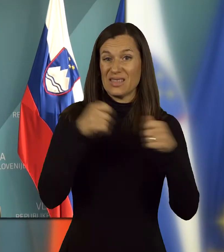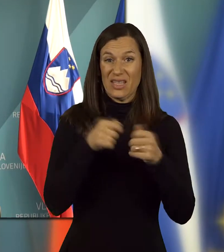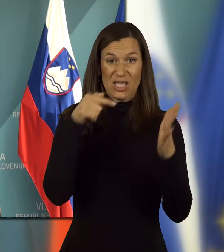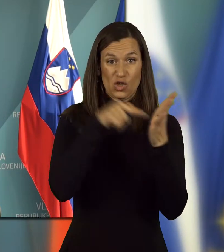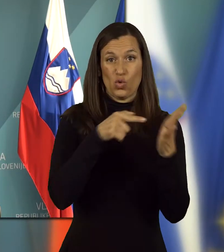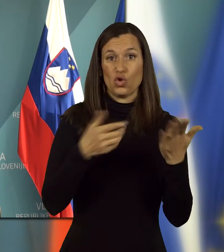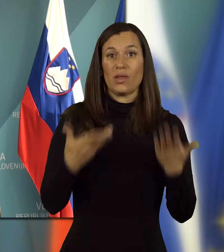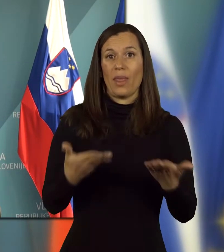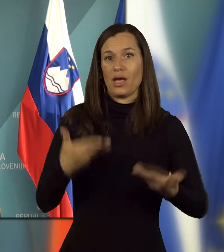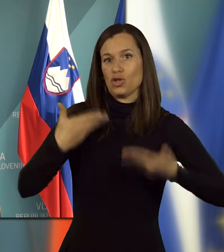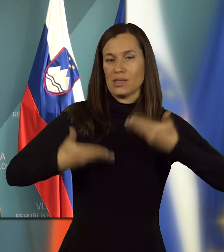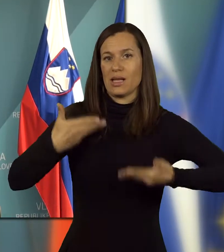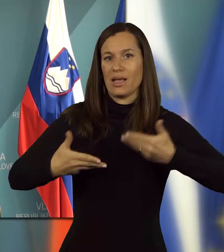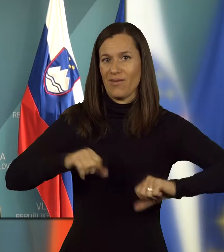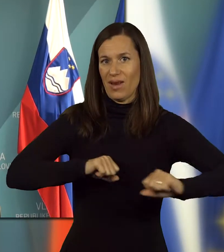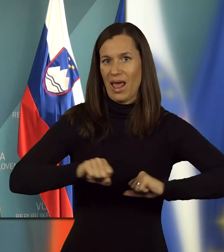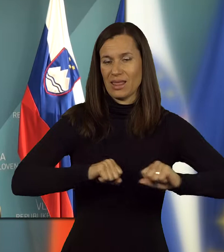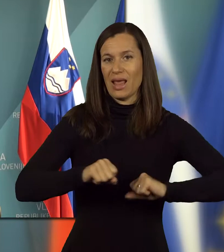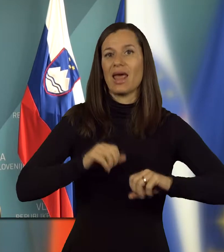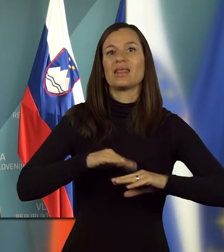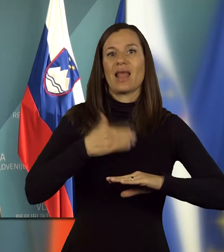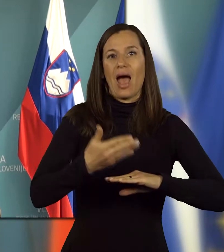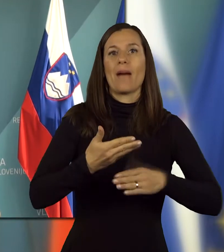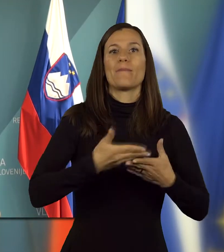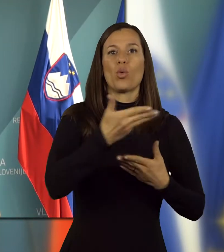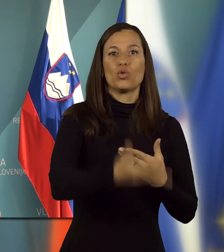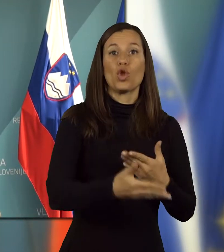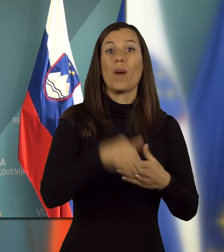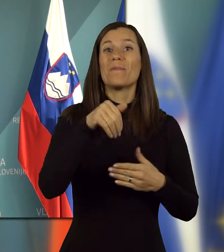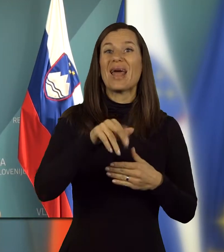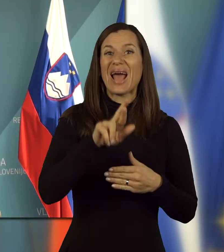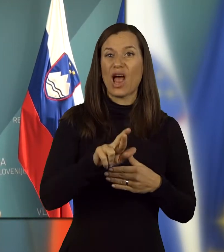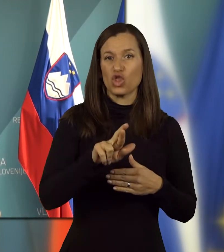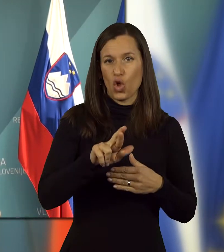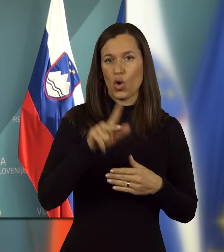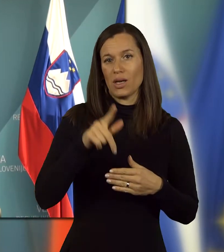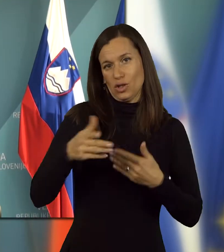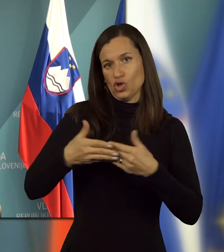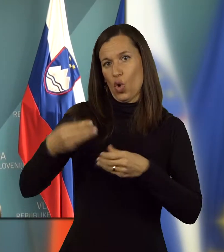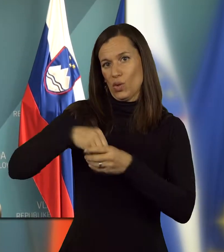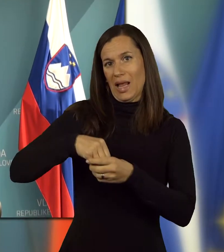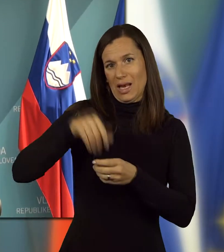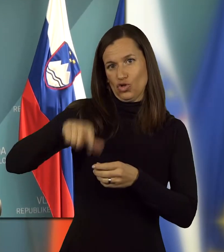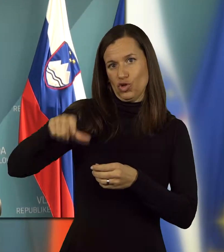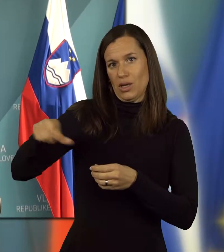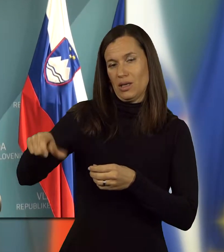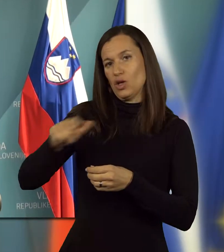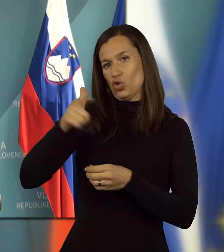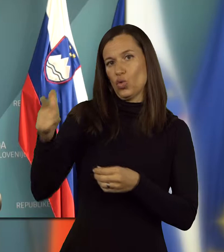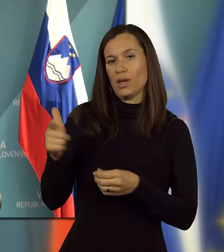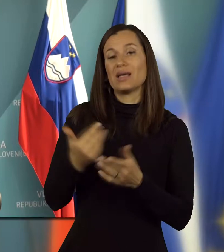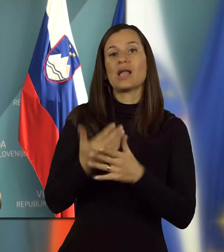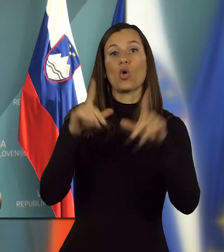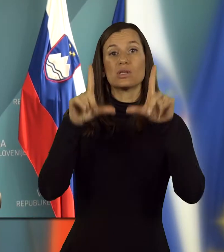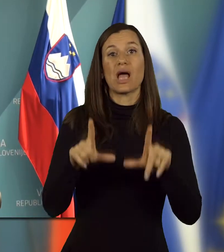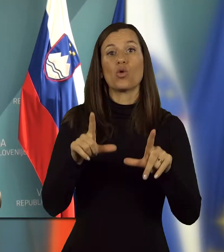današnje seje vlade na pobudo merkatorja in tistih sovdeleženih drugih za ustavno